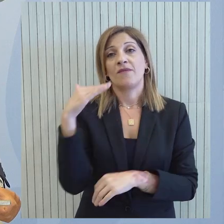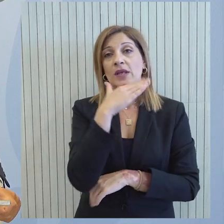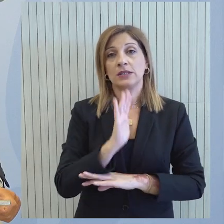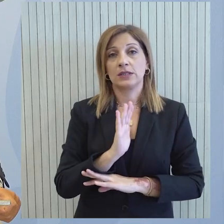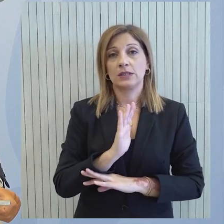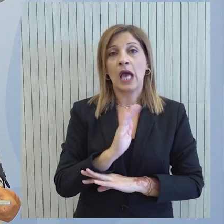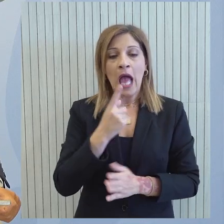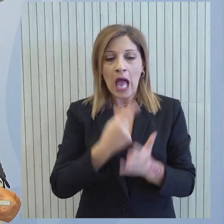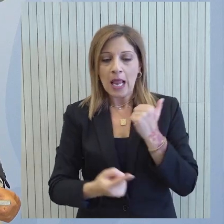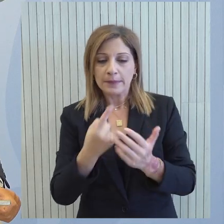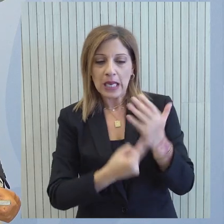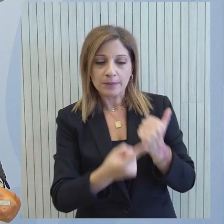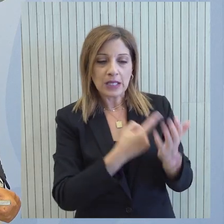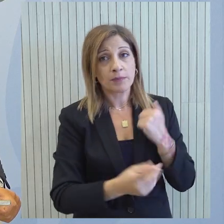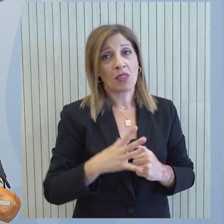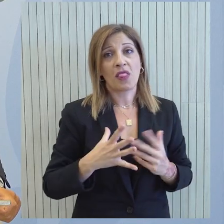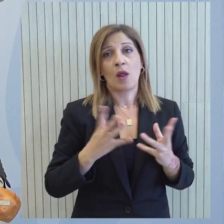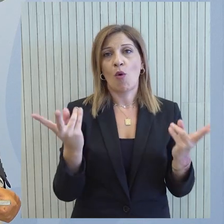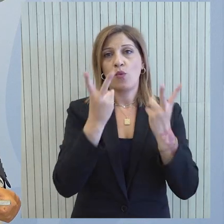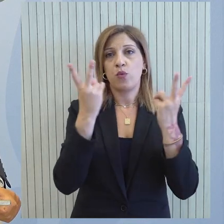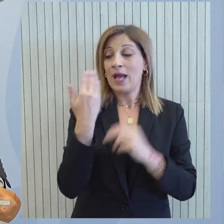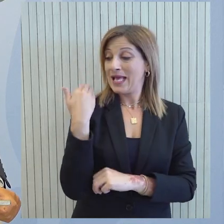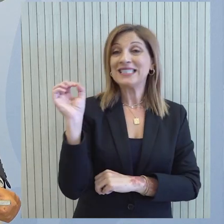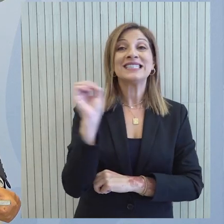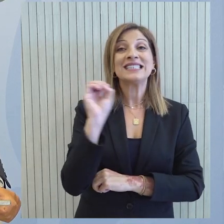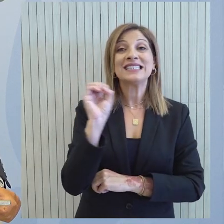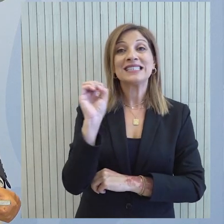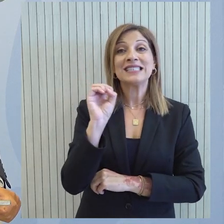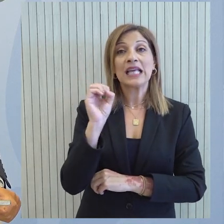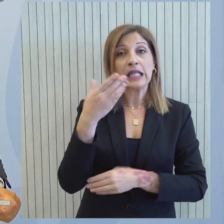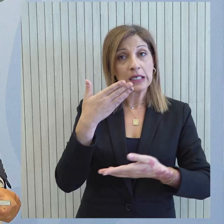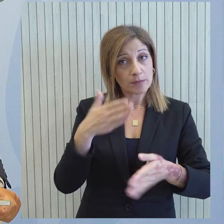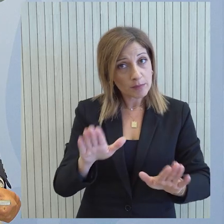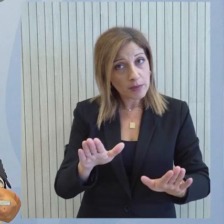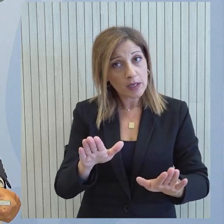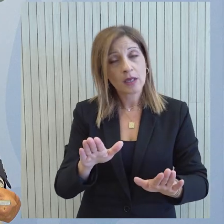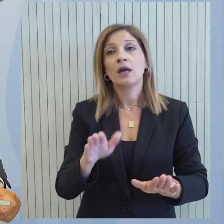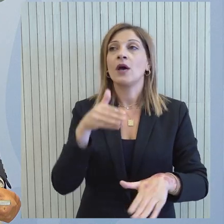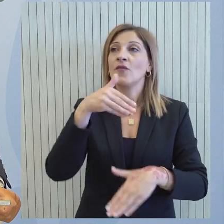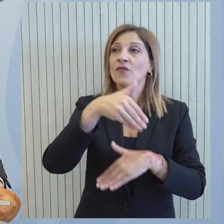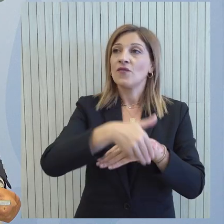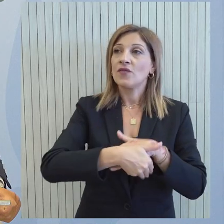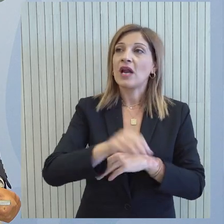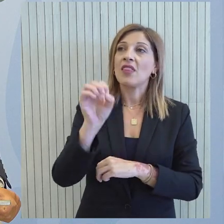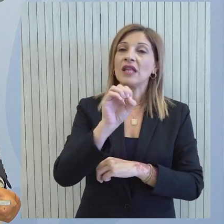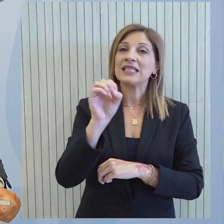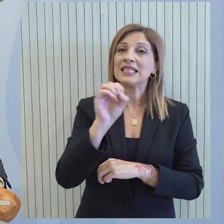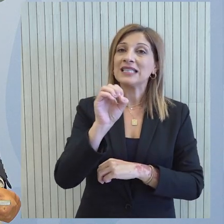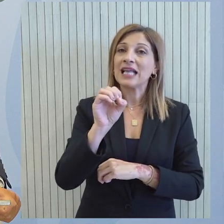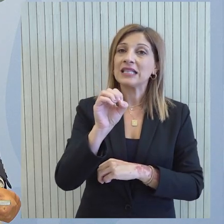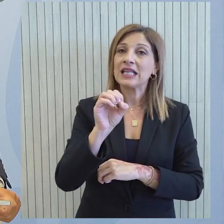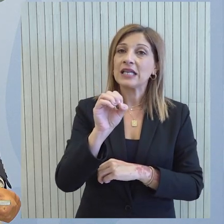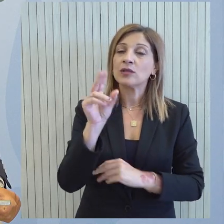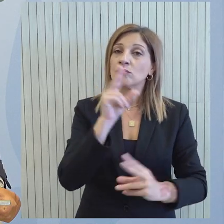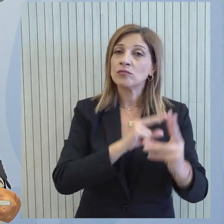υπάρχει οποιαδήποτε σκία το οποιοδήποτε κενό άλλωστε την Τετάρτη πραγματοποιήθηκε όπως έχω αναφέρει και προηγουμένως και την νύχτα της Τετάρτης μετά το